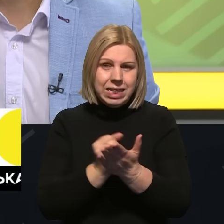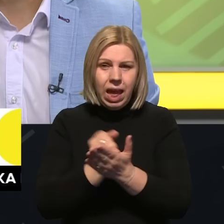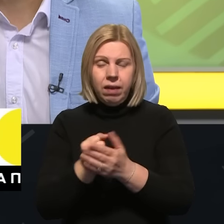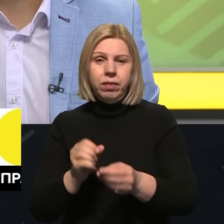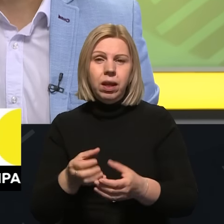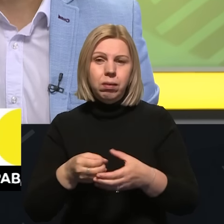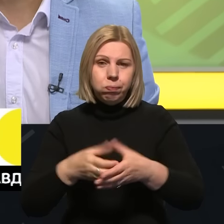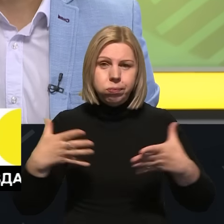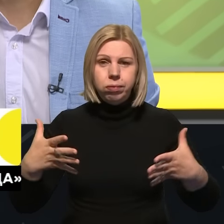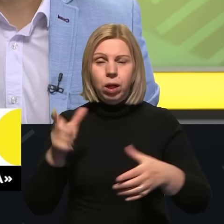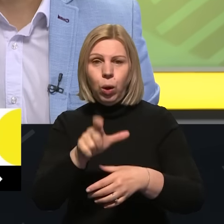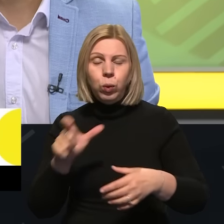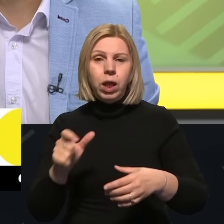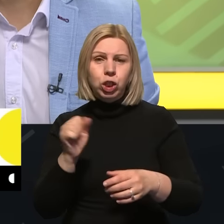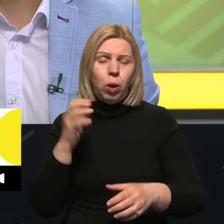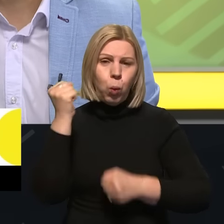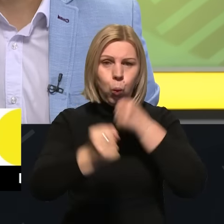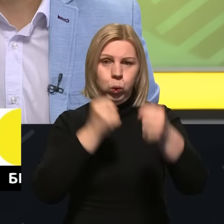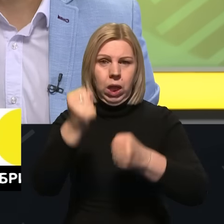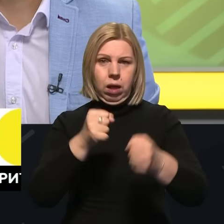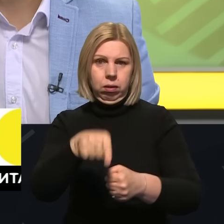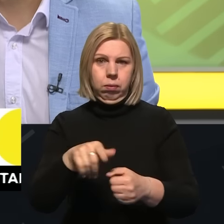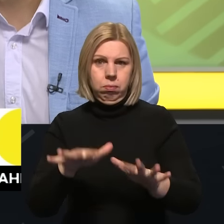нанесення найближчим часом якихось ударів.